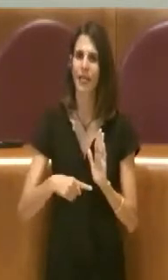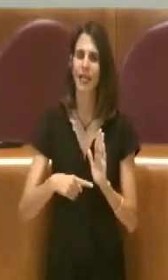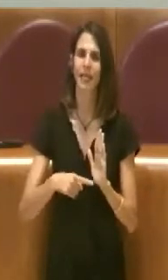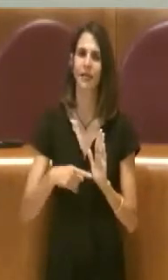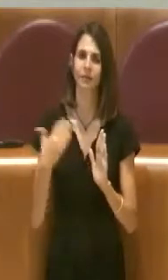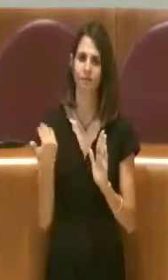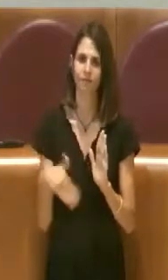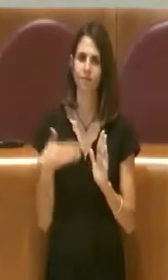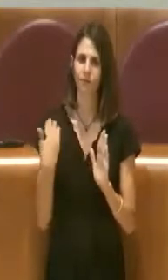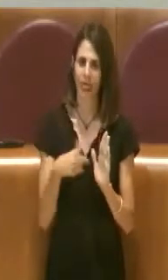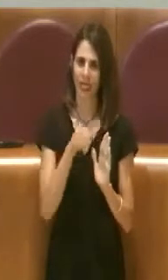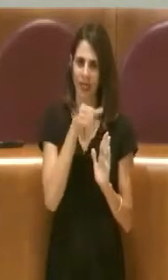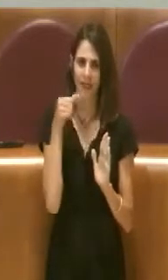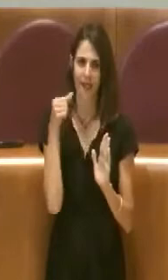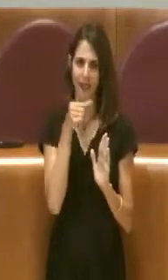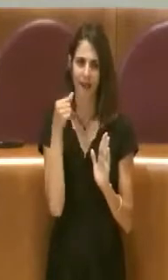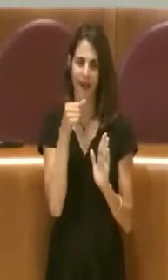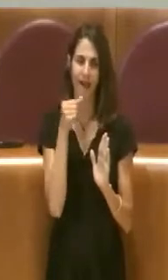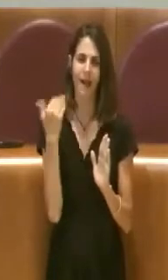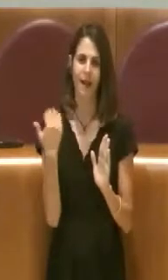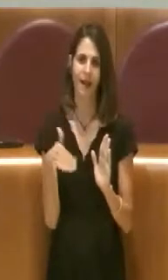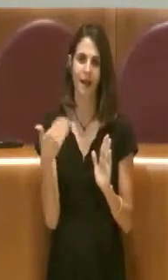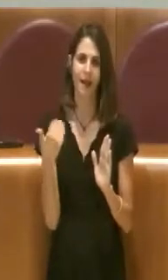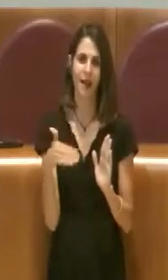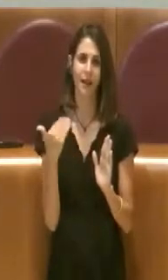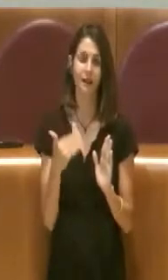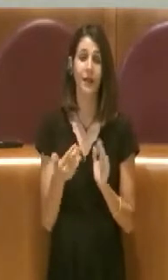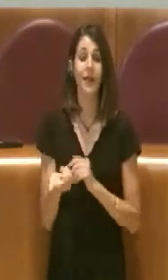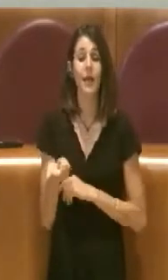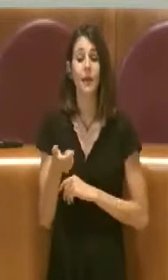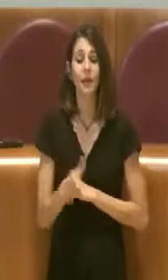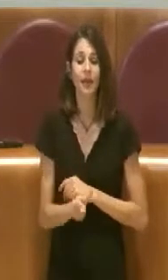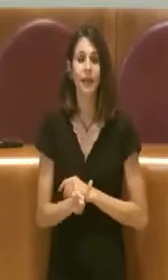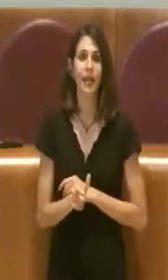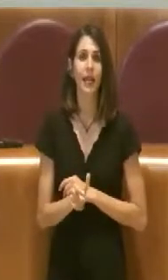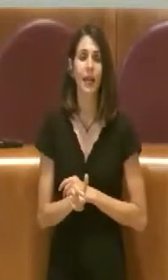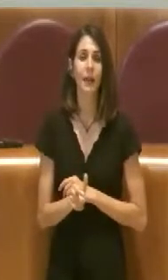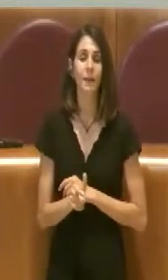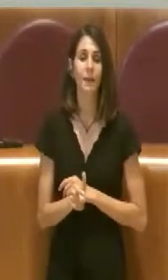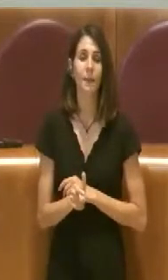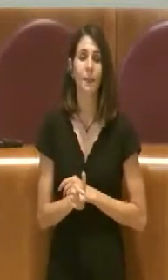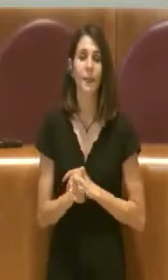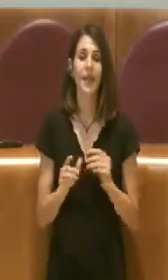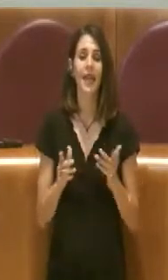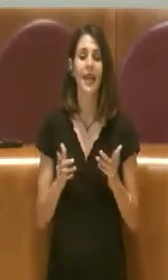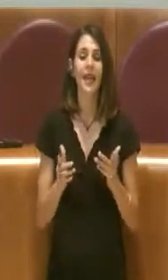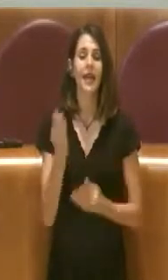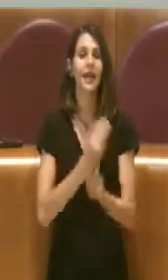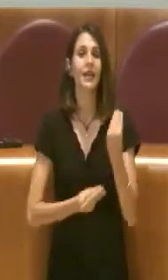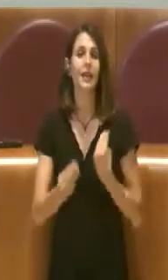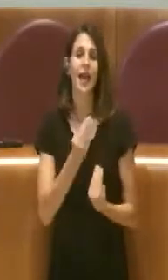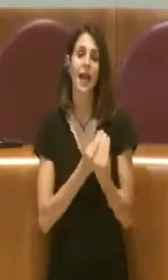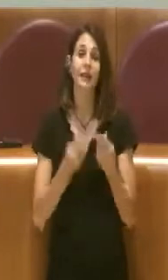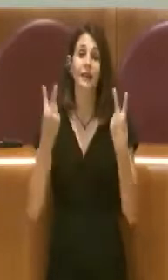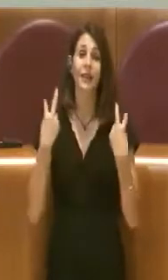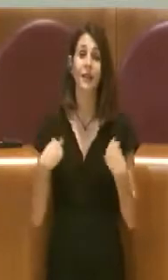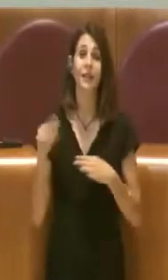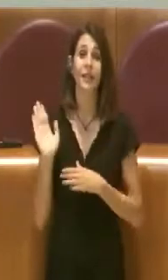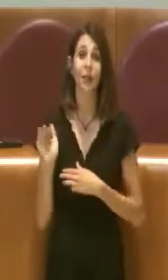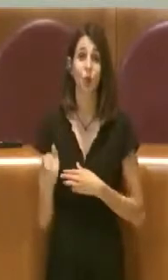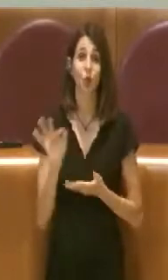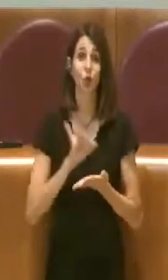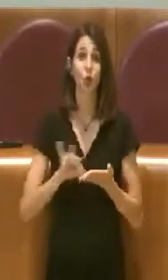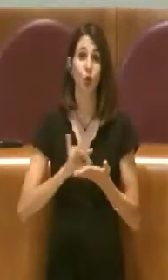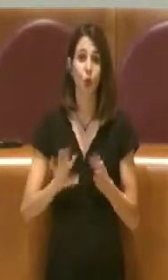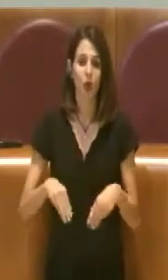sentiva la necessità, perché veramente le richieste di partecipazione alla vita quotidiana delle scuole